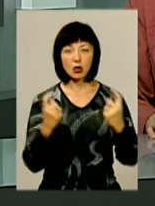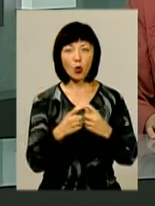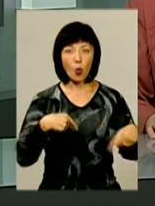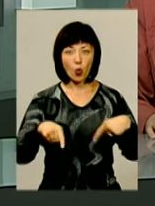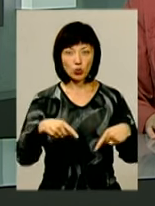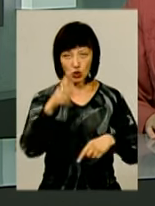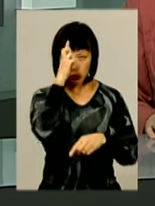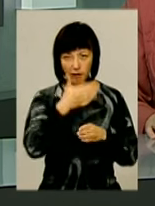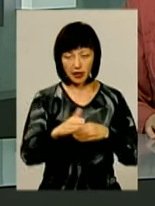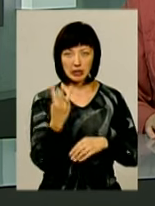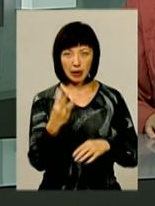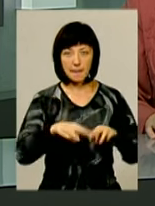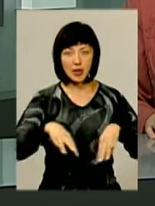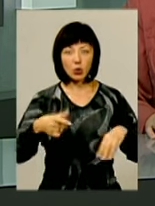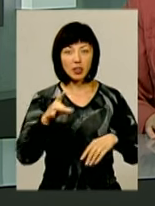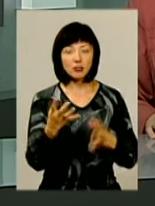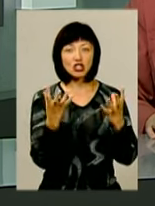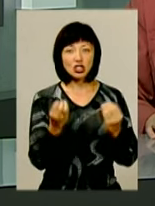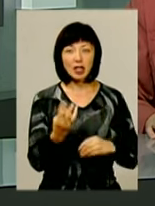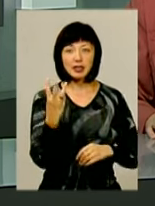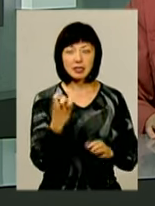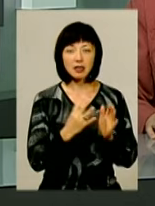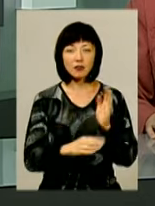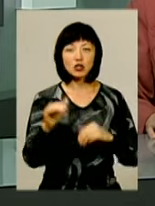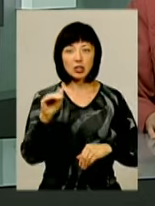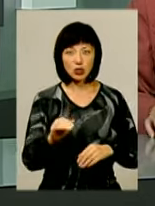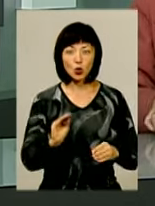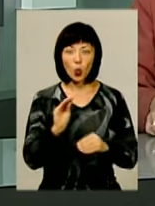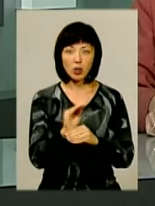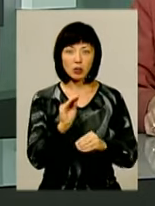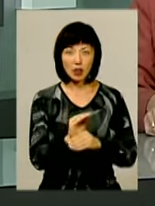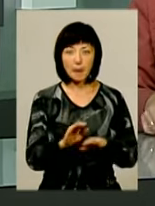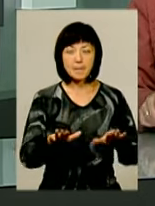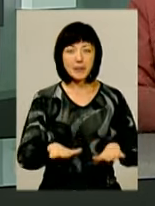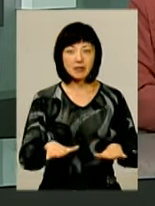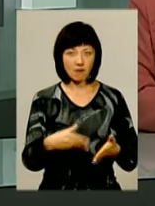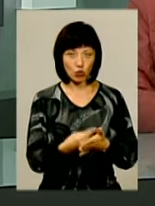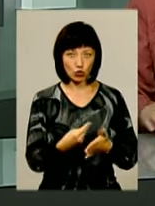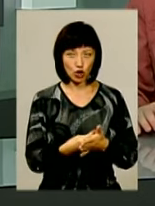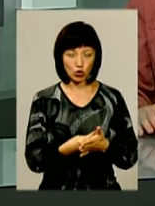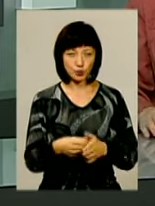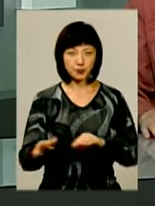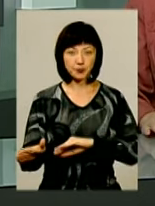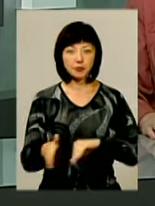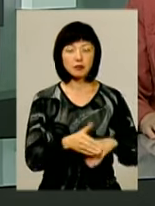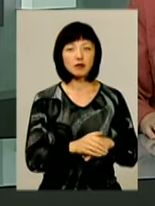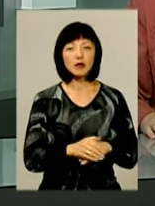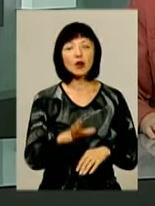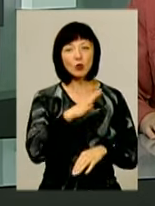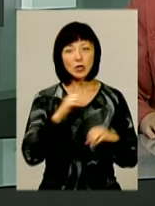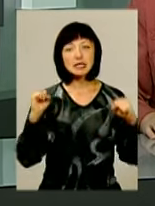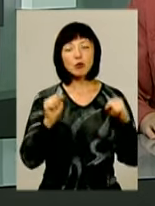виділила майже 3 мільйони гривень. Ще 390 тисяч додадуть з міської казни. Бути